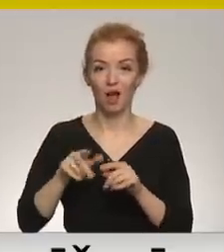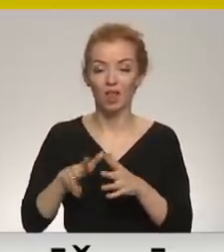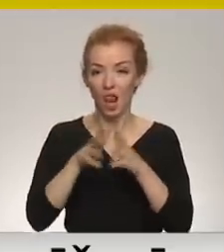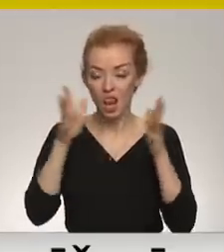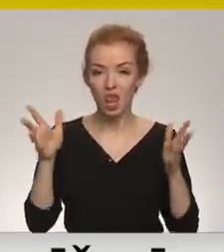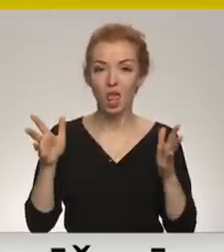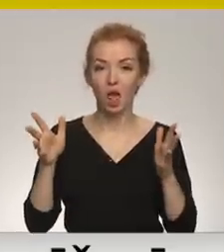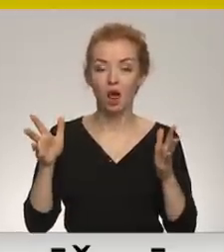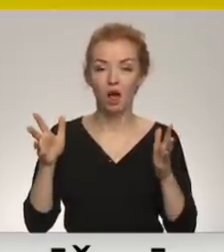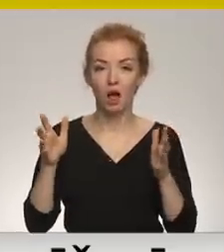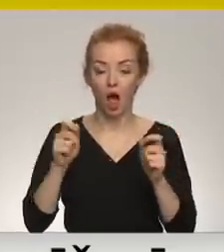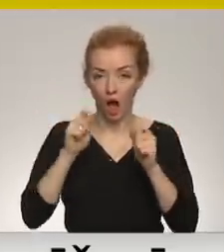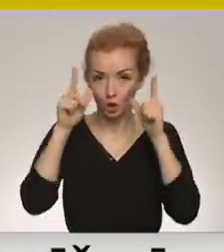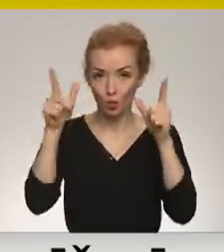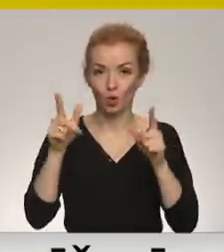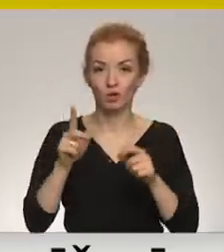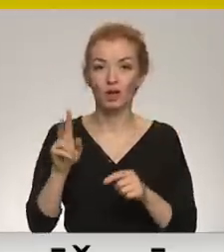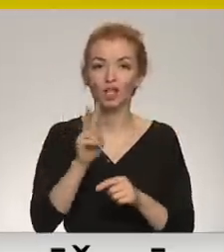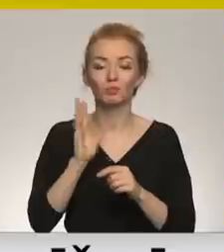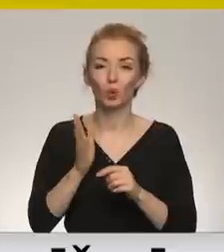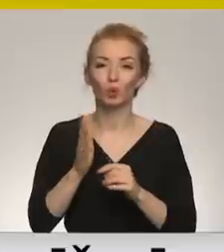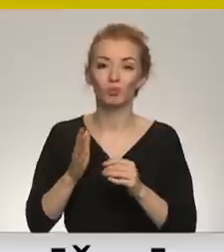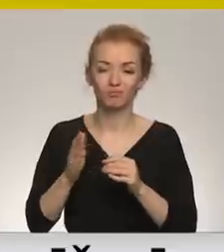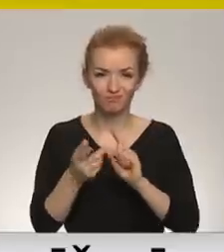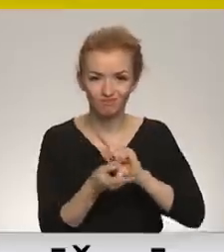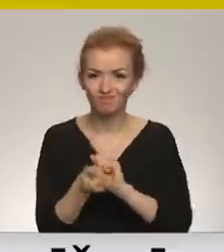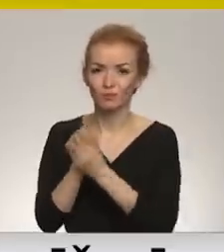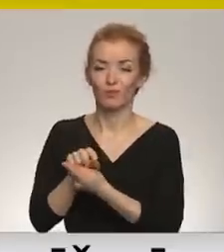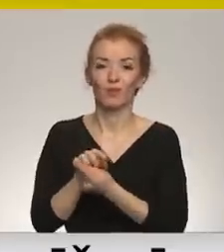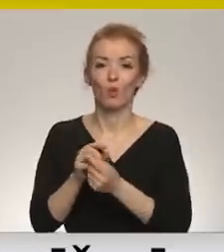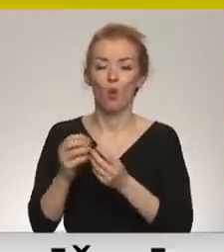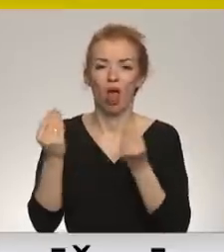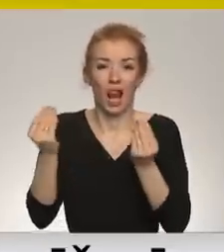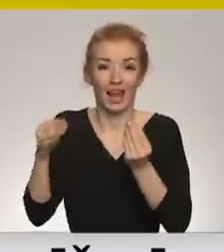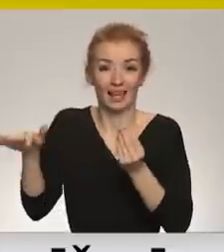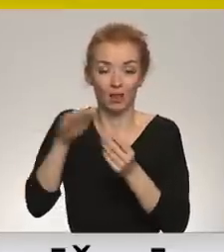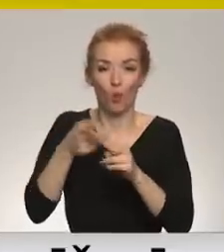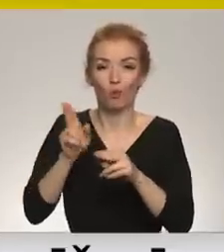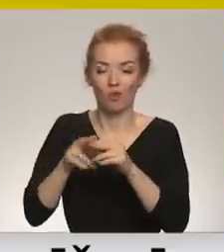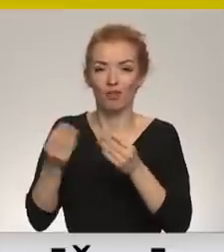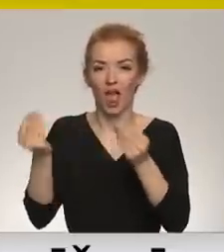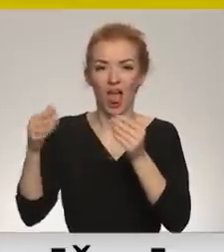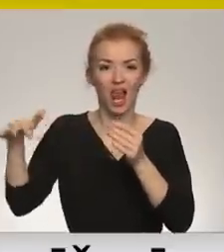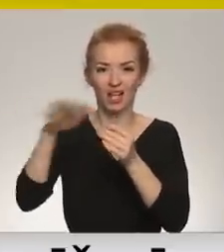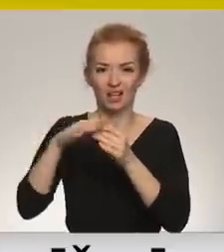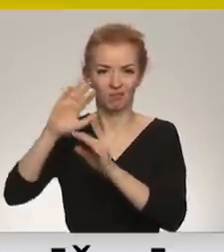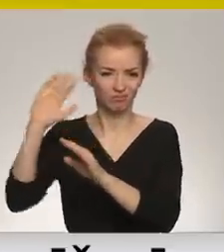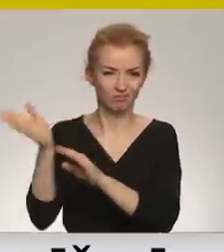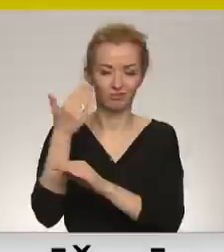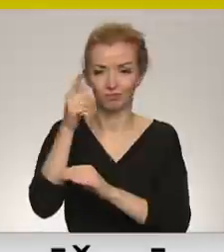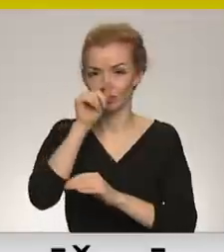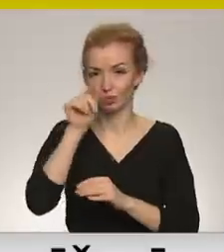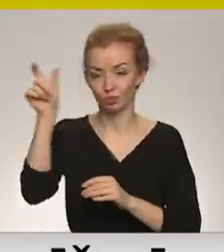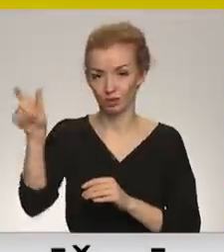izmēra atmodu Krievijā, kas izdarītu spiedienu uz eliti, un elite tad nomainītu Putinu, kā musulīnija, nezinu, pakarot